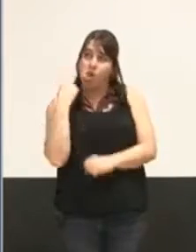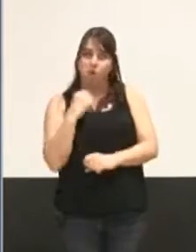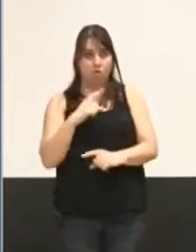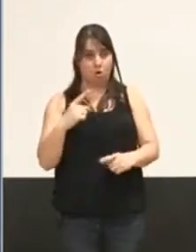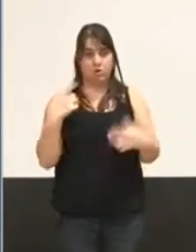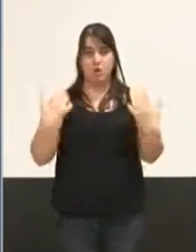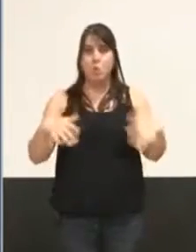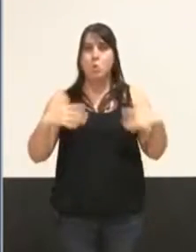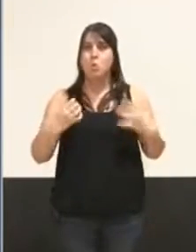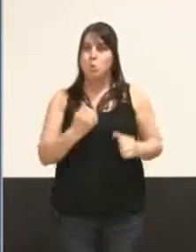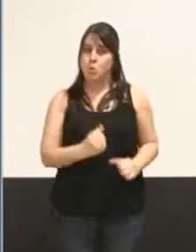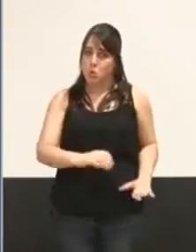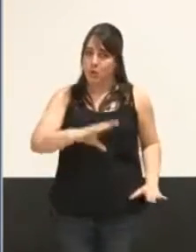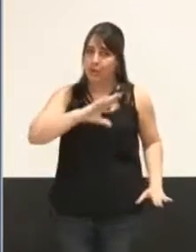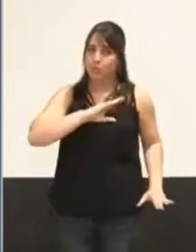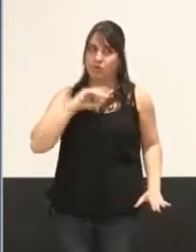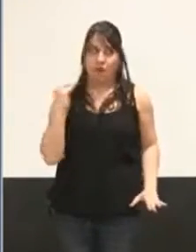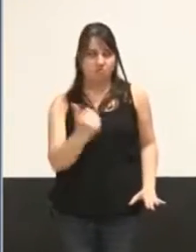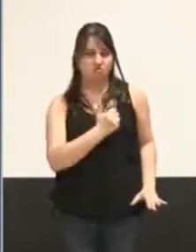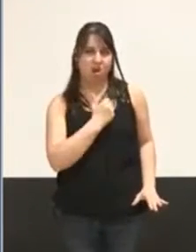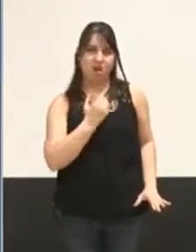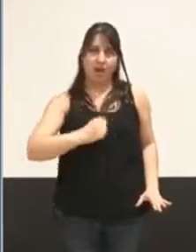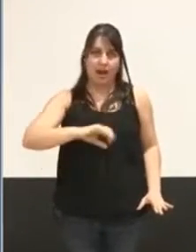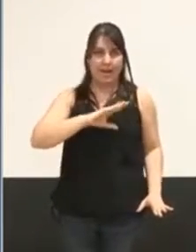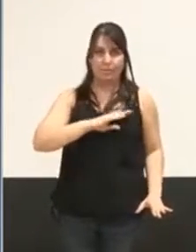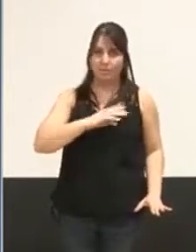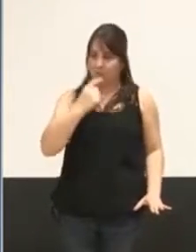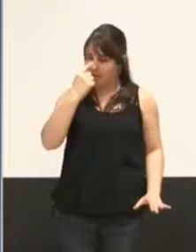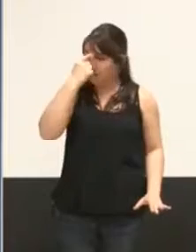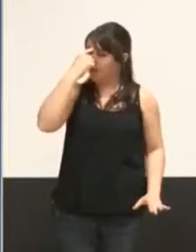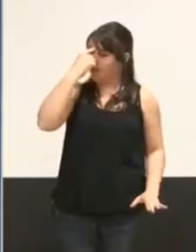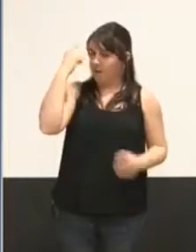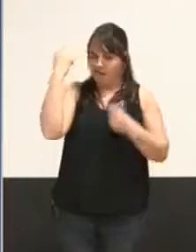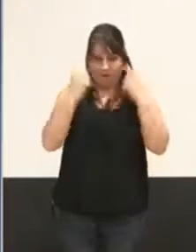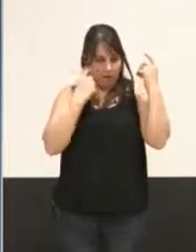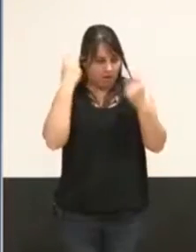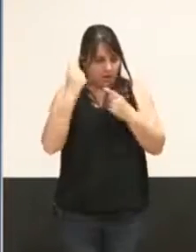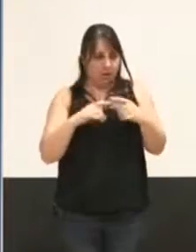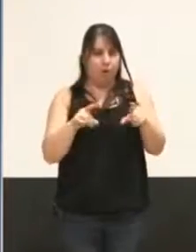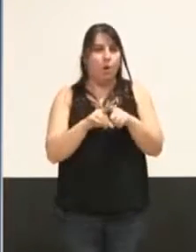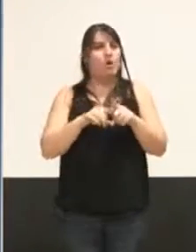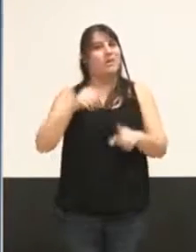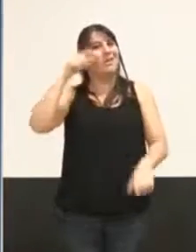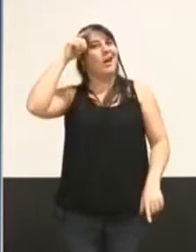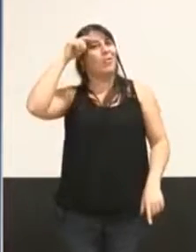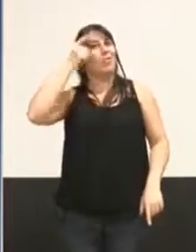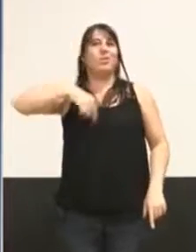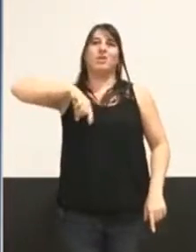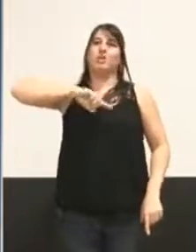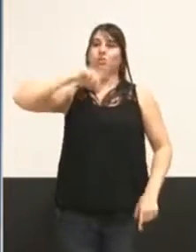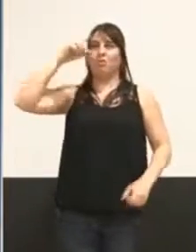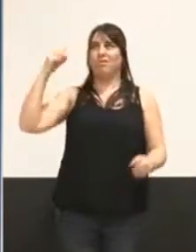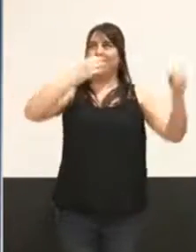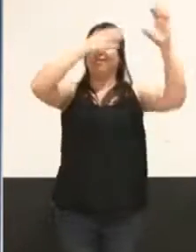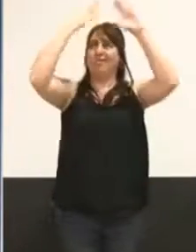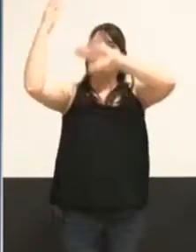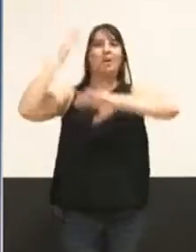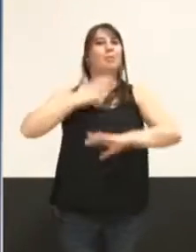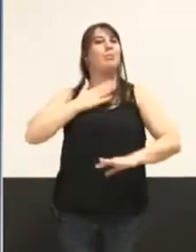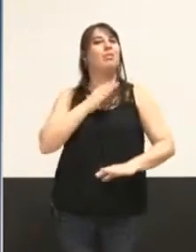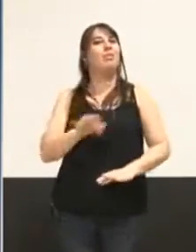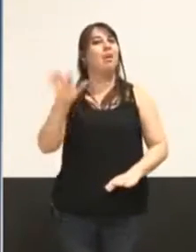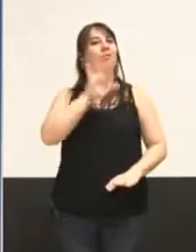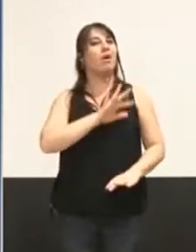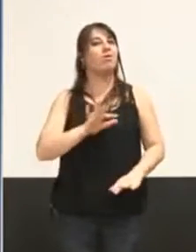de responsabilité morale aussi, et qui révèle de la conception républicaine qui est la nôtre de savoir comment nous